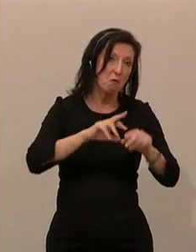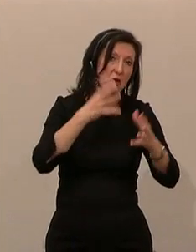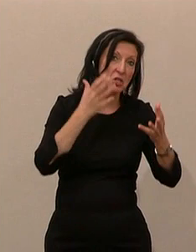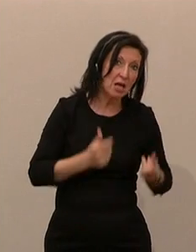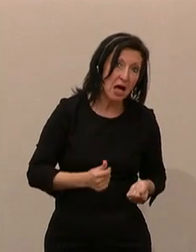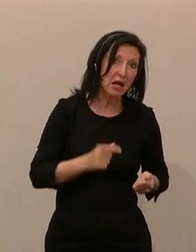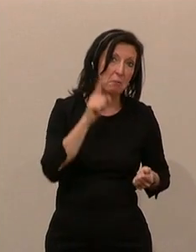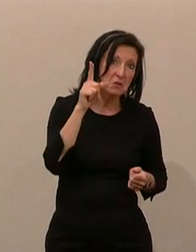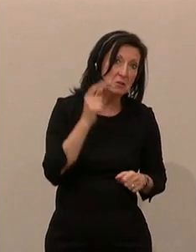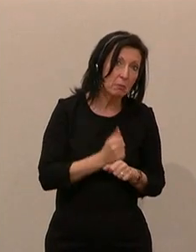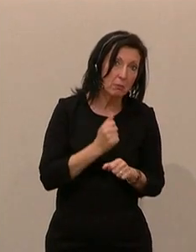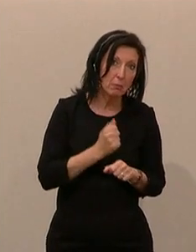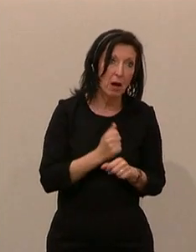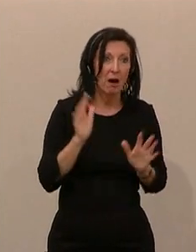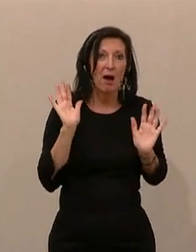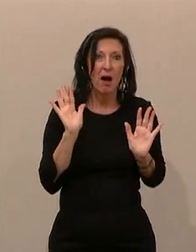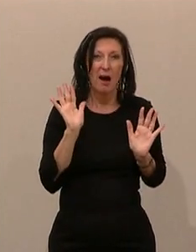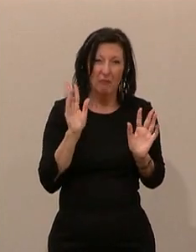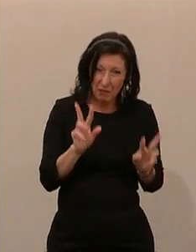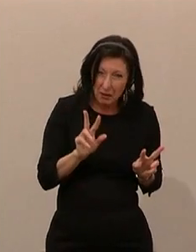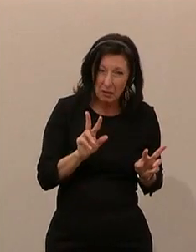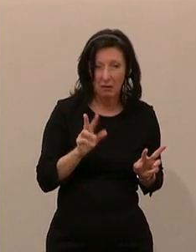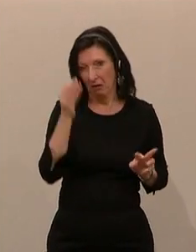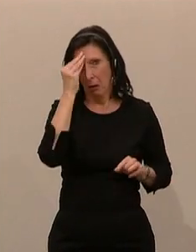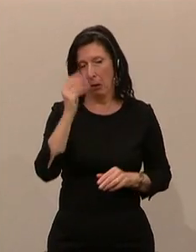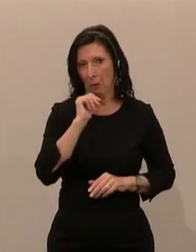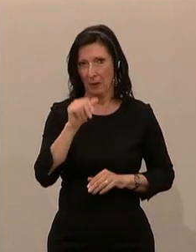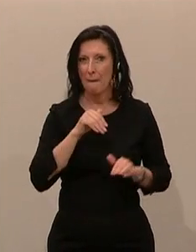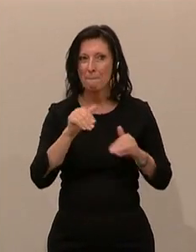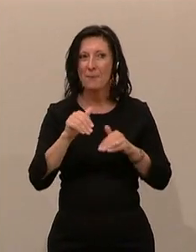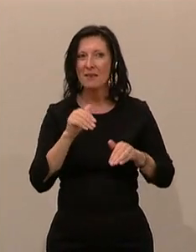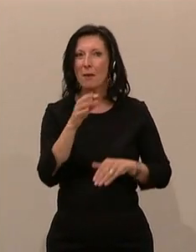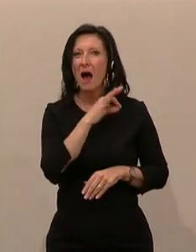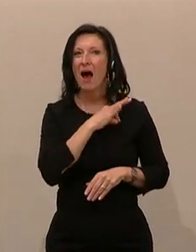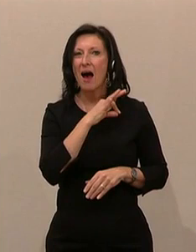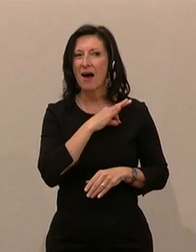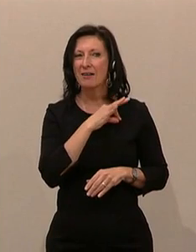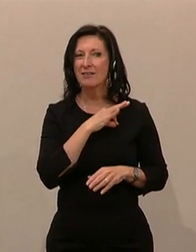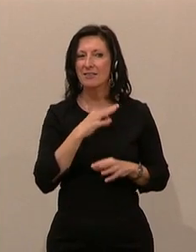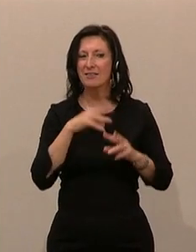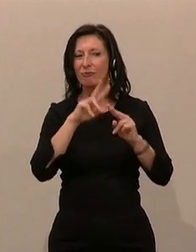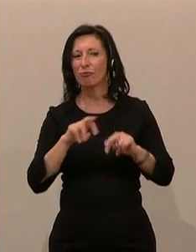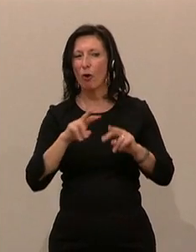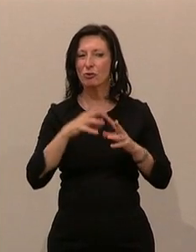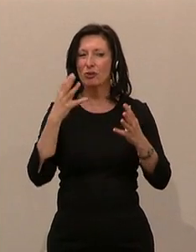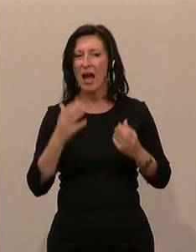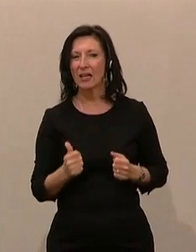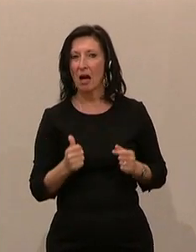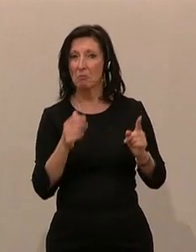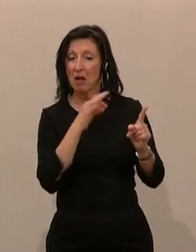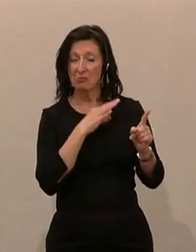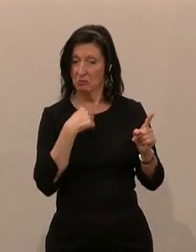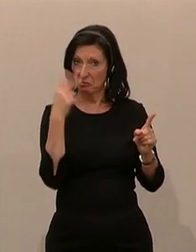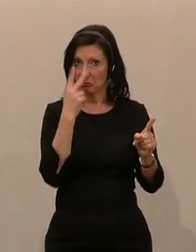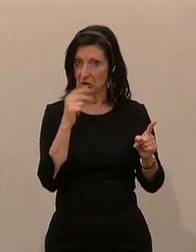bin ich nicht so ohne weiteres bereit zu glauben. Warum das Ministerium derart Angst hat vor Fakten und vor Evidenz, verstehe ich nicht. Es kann ja